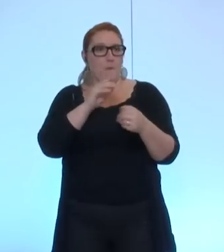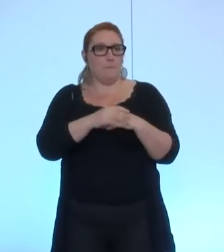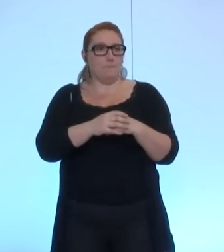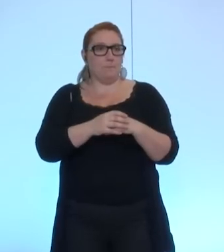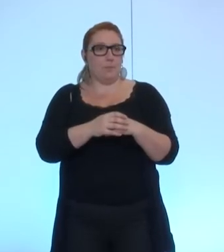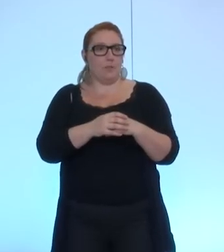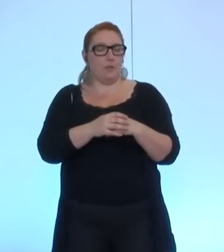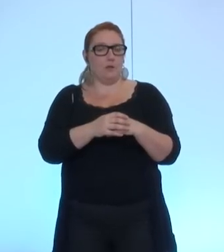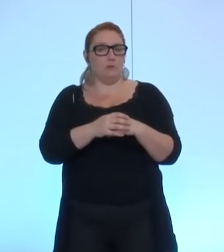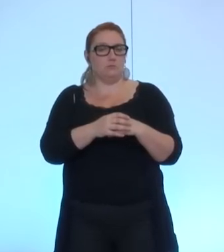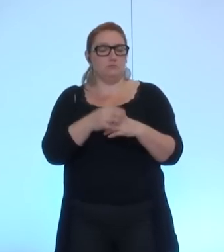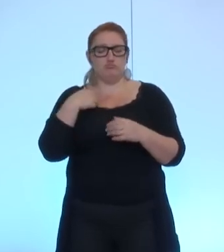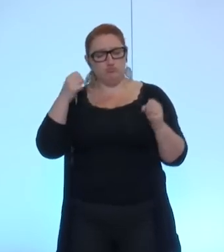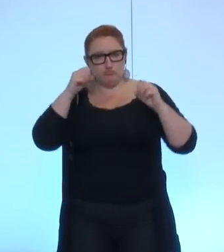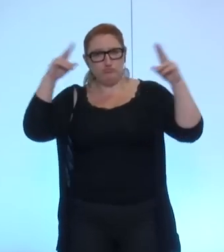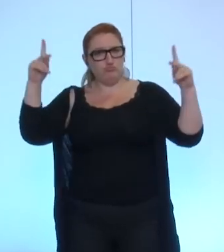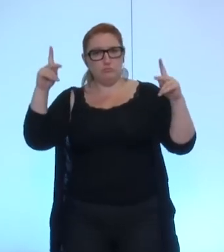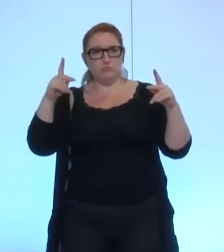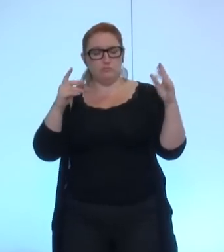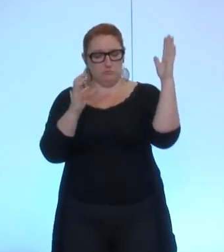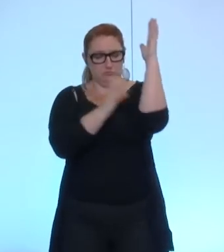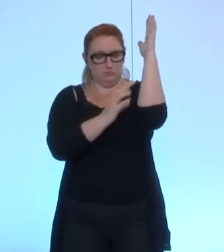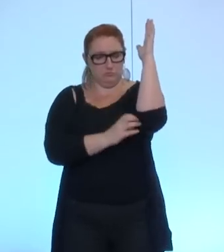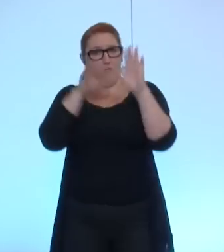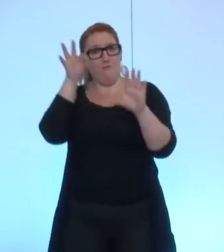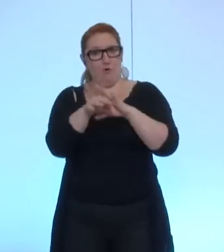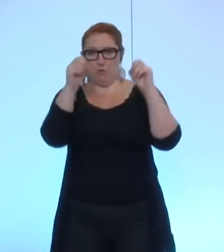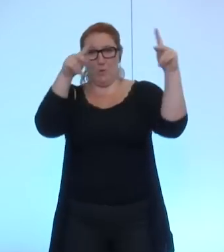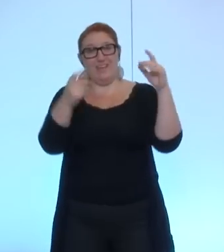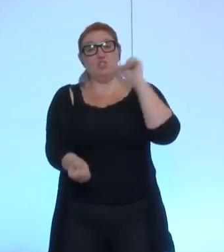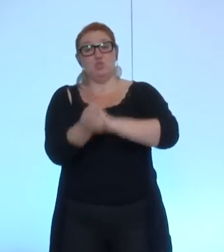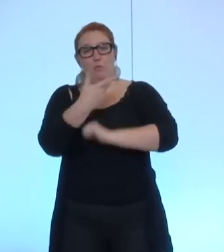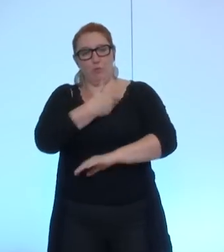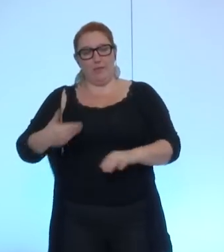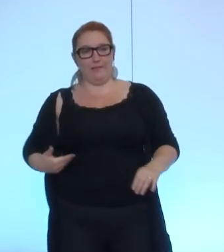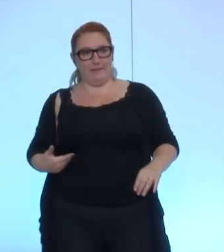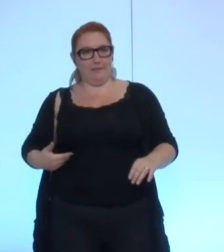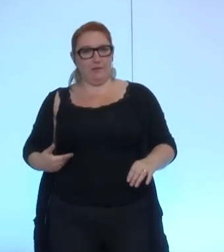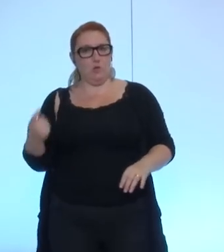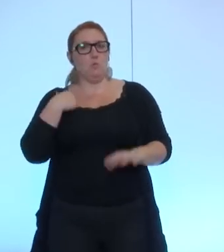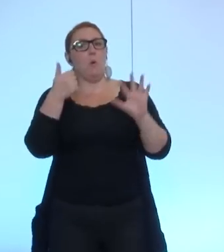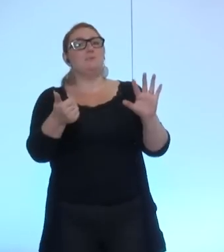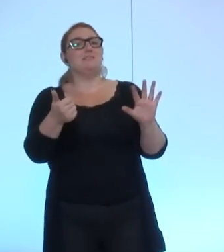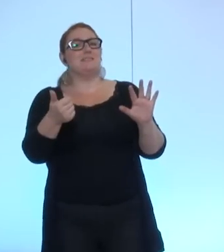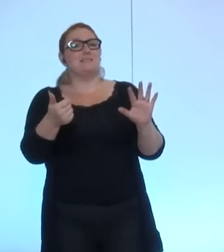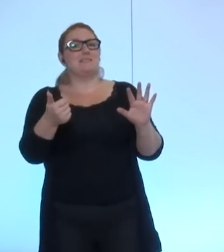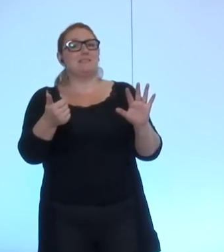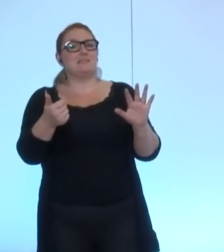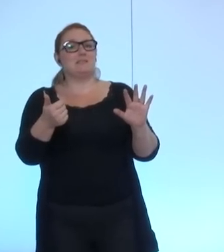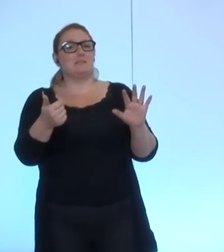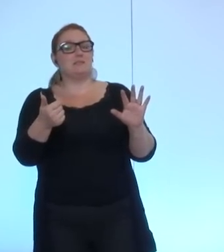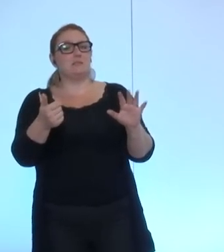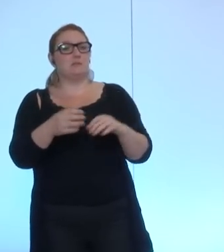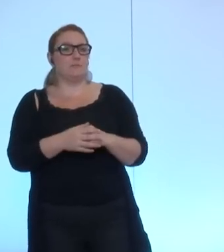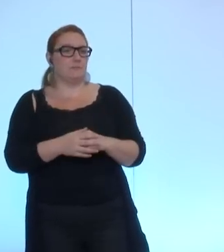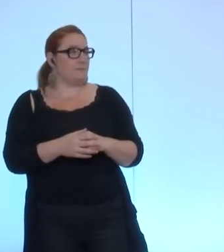les différentes les différents alinéas sauf le dernier sauf le 6 donc